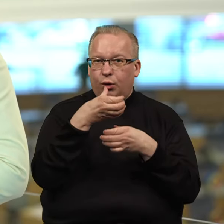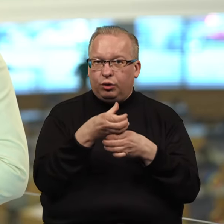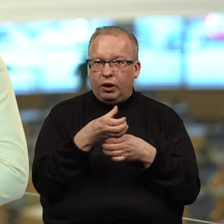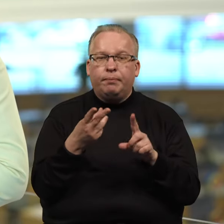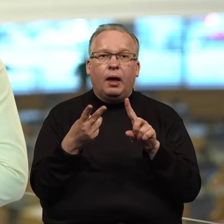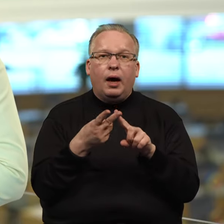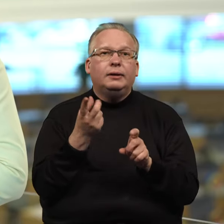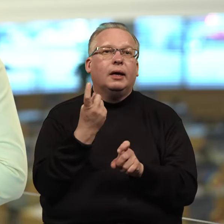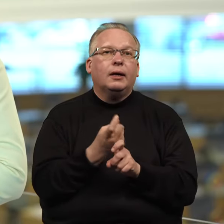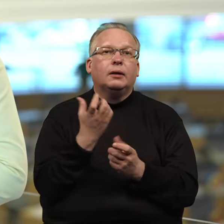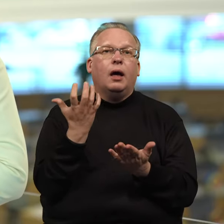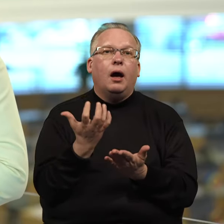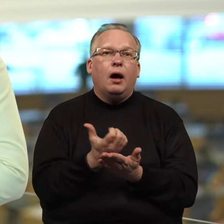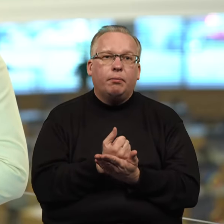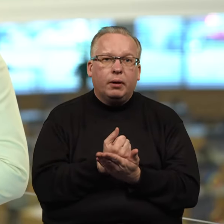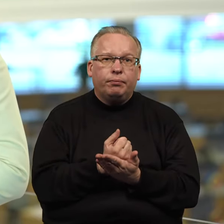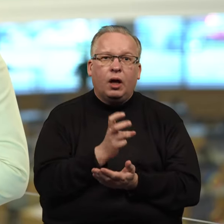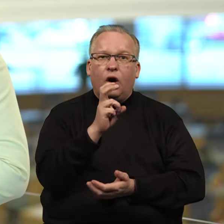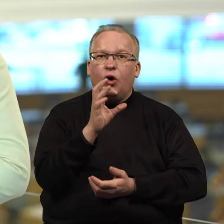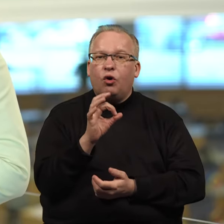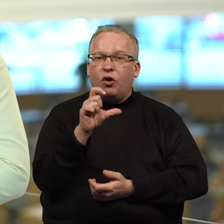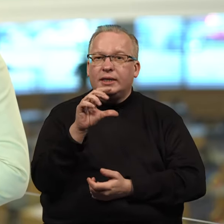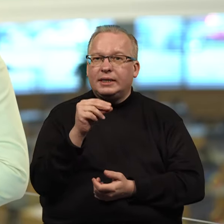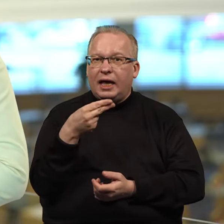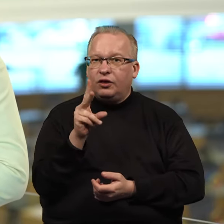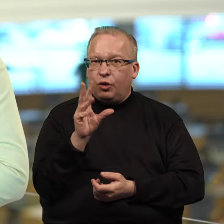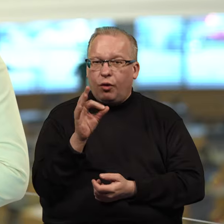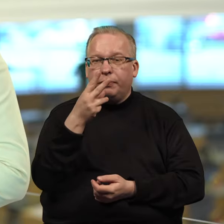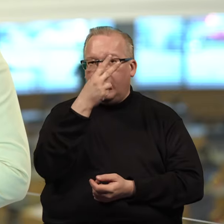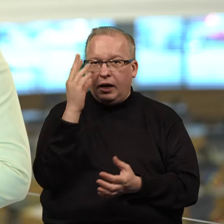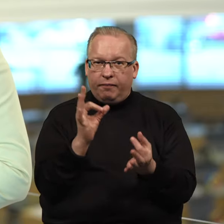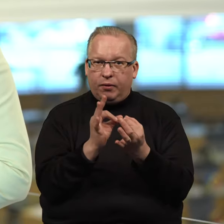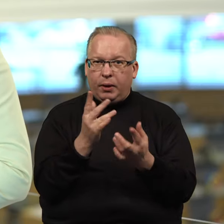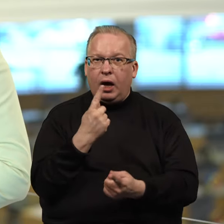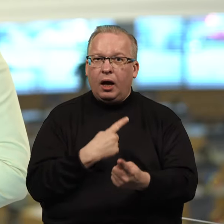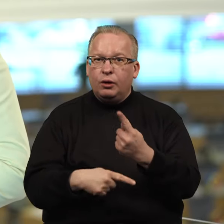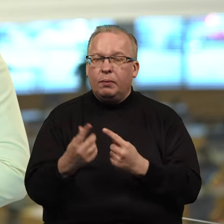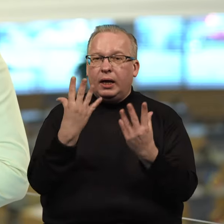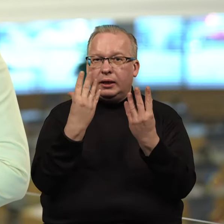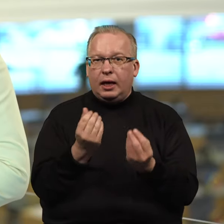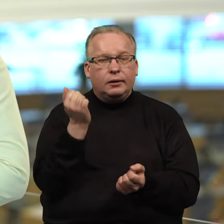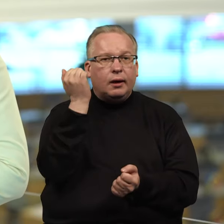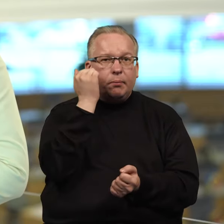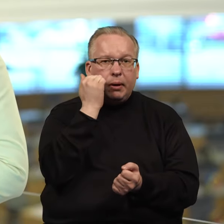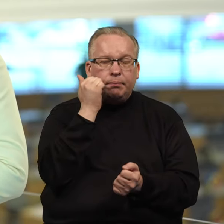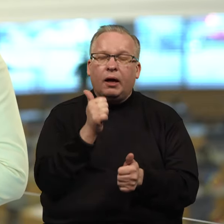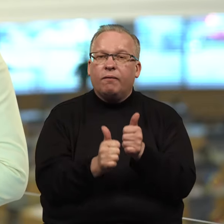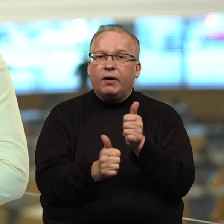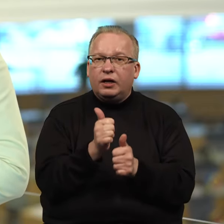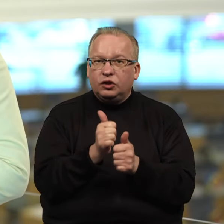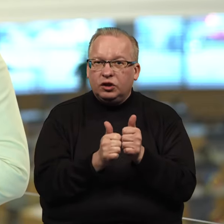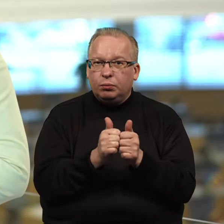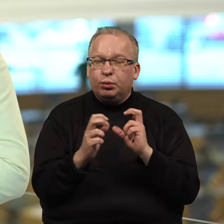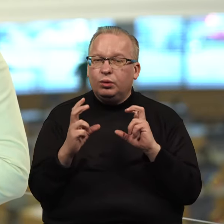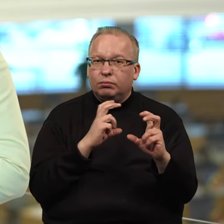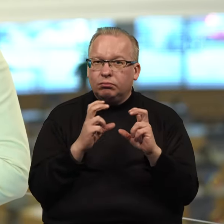jau antrą kartą iškovojo Dmitrius Hocenka. Lietuvos nepriklausomybės atkūrimo dienai paminėti skirtų varžybų įskirtiniai